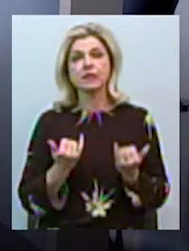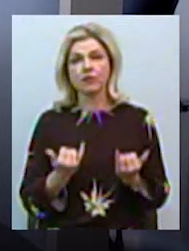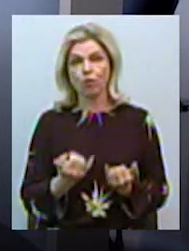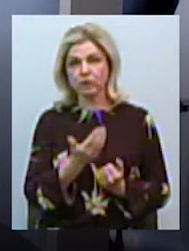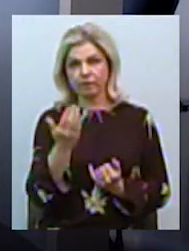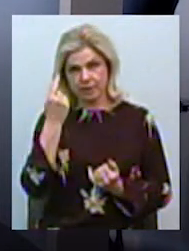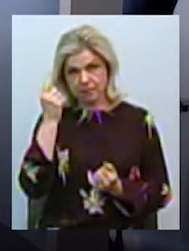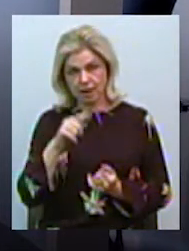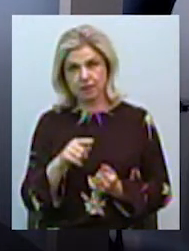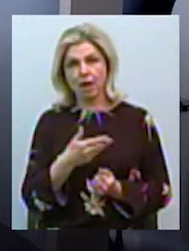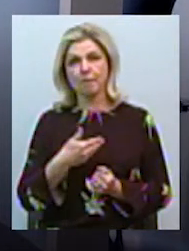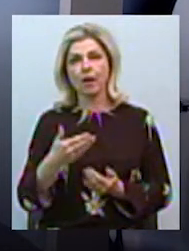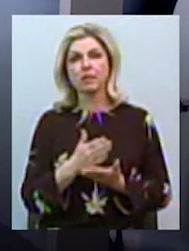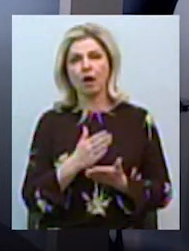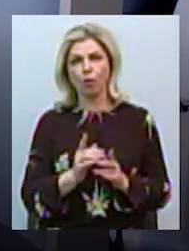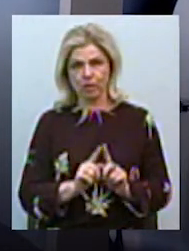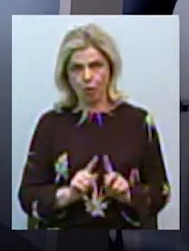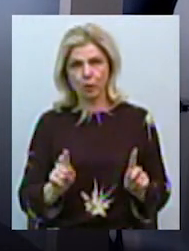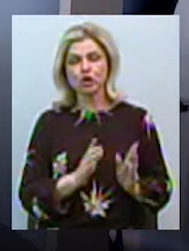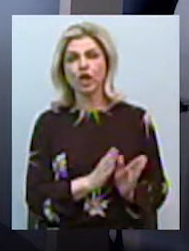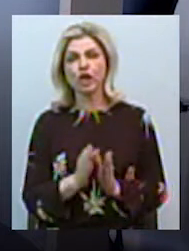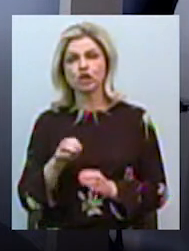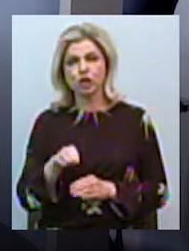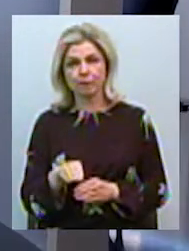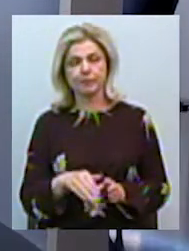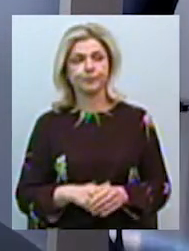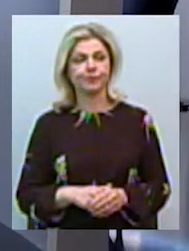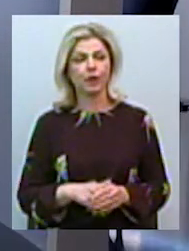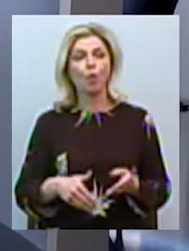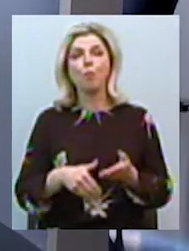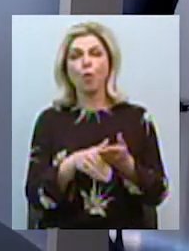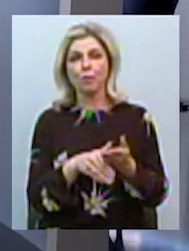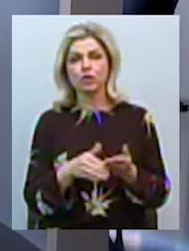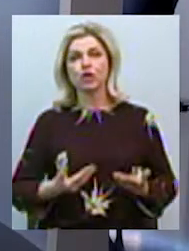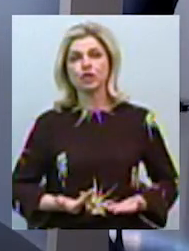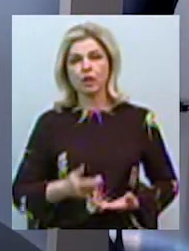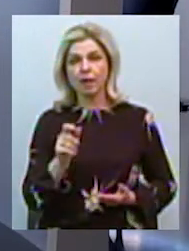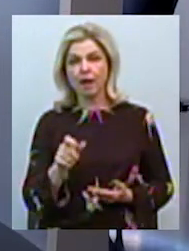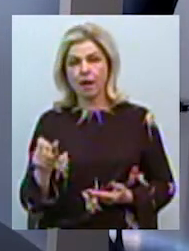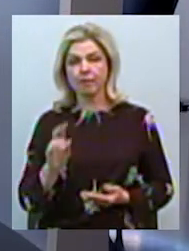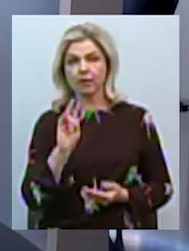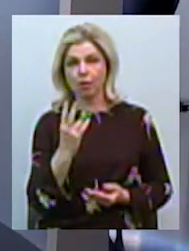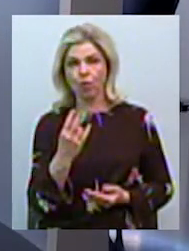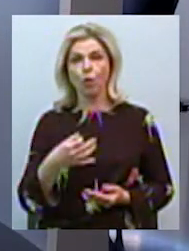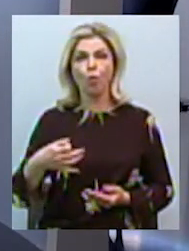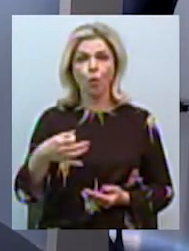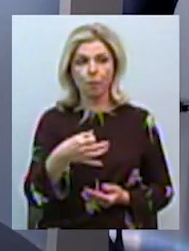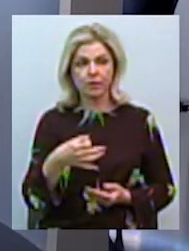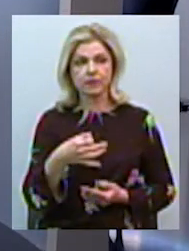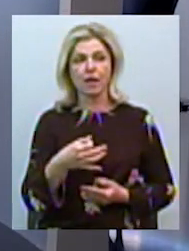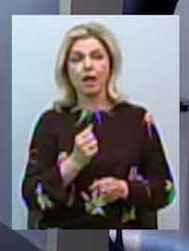ми знаходимося в необычному режимі, в ургентному режимі, т.е. допомога жителям Николаївської області